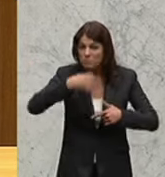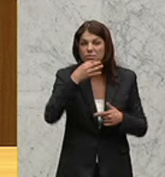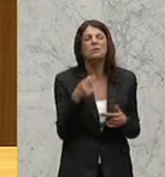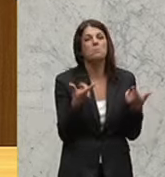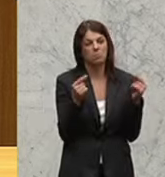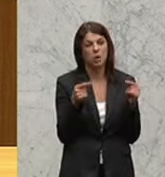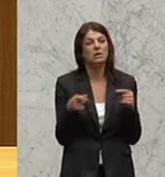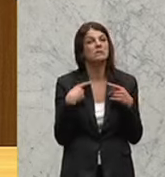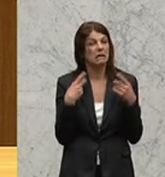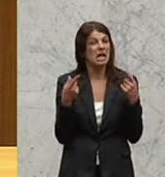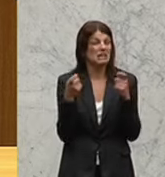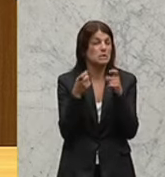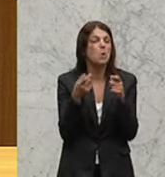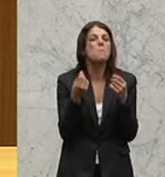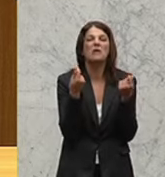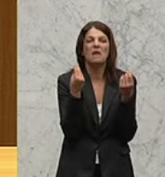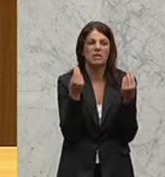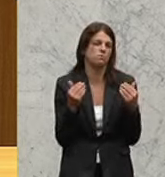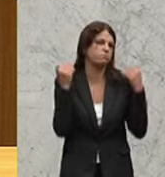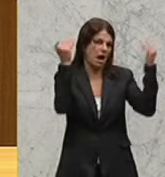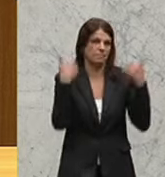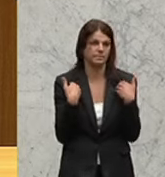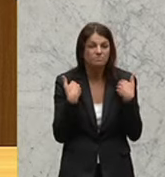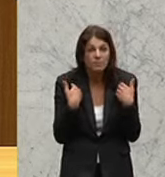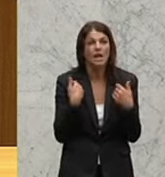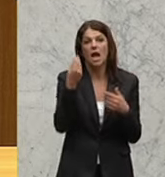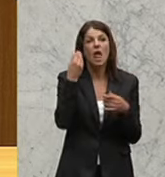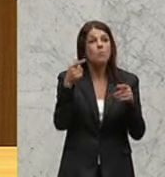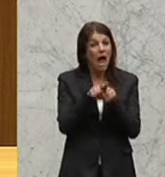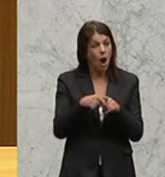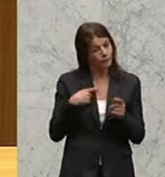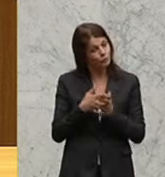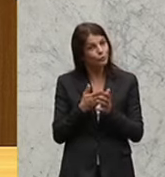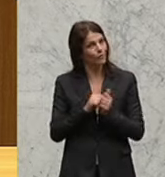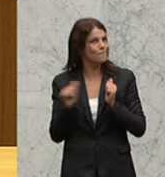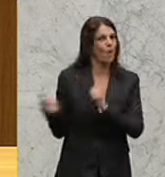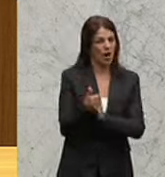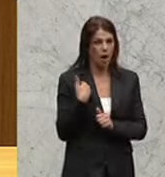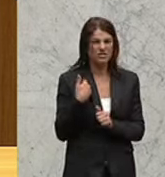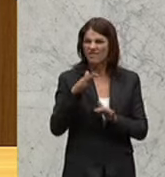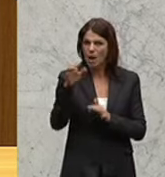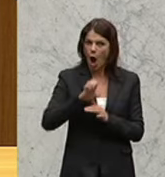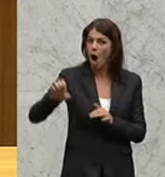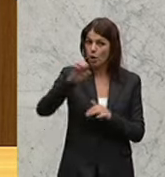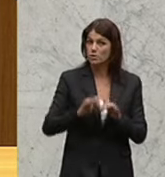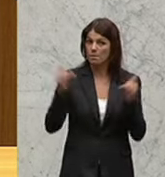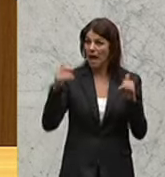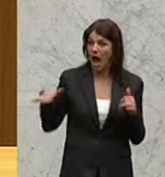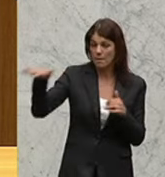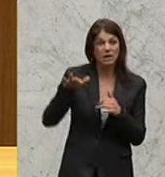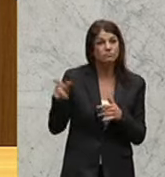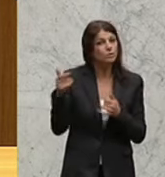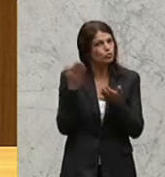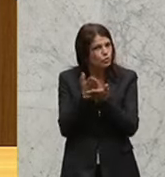Qualität unserer Debatte nur befördern kann. So, ich glaube, dass wir hier auch Vorreiter sind. Ich denke, dass das in vielen europäischen Parlamenten